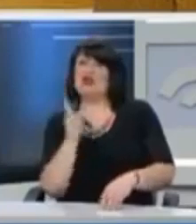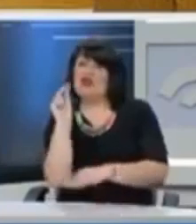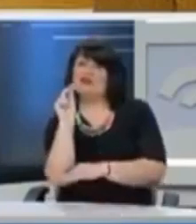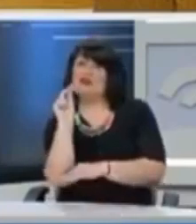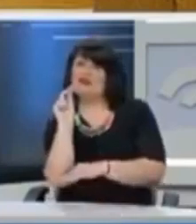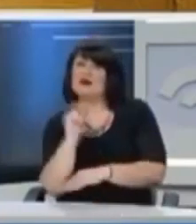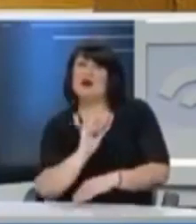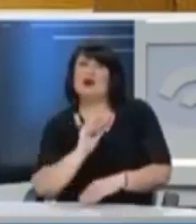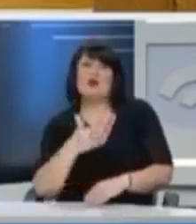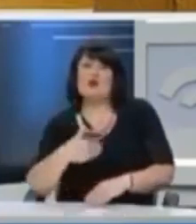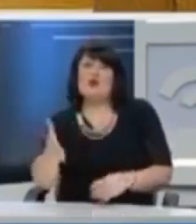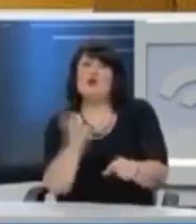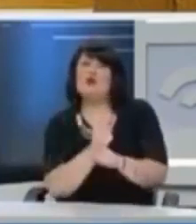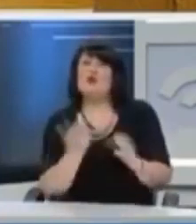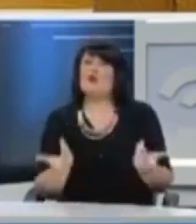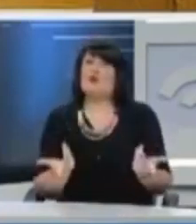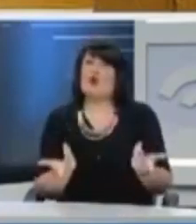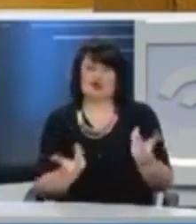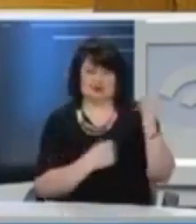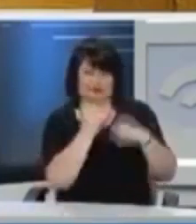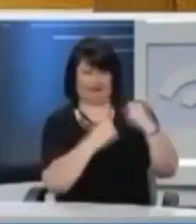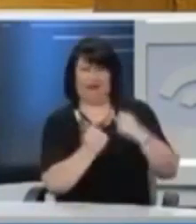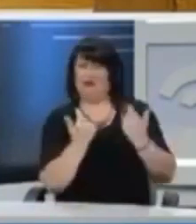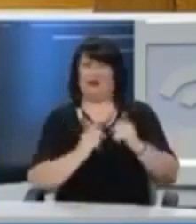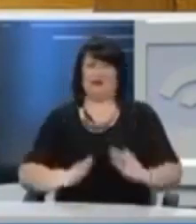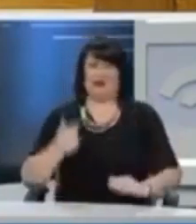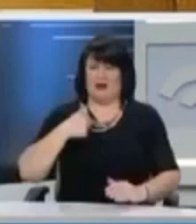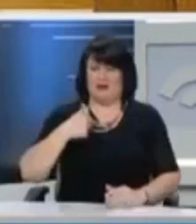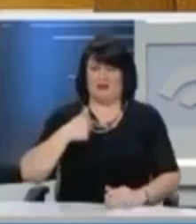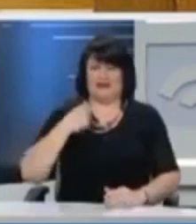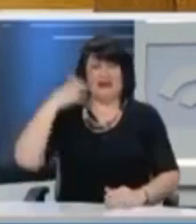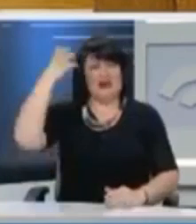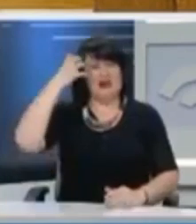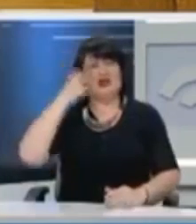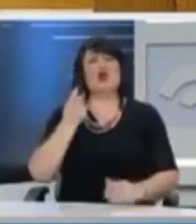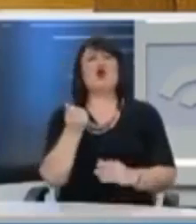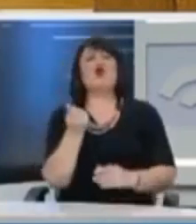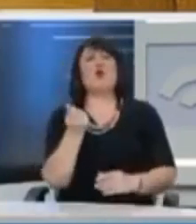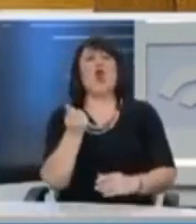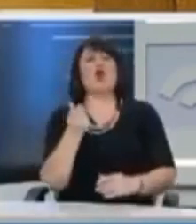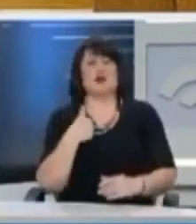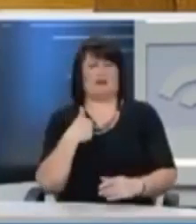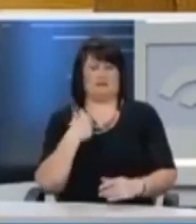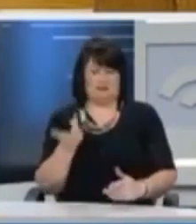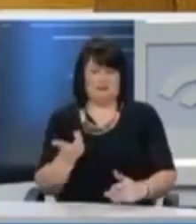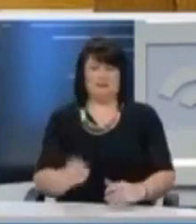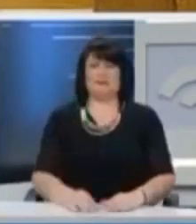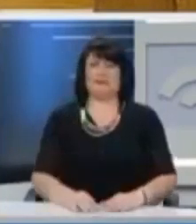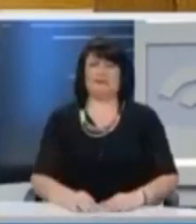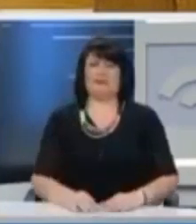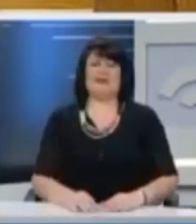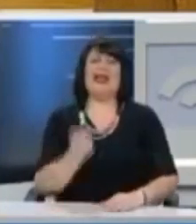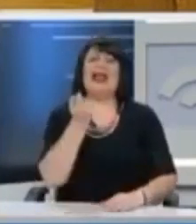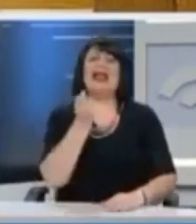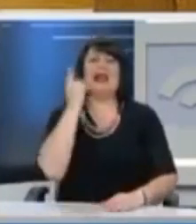Για να το πιάσετε, και εδώ δεν είναι θέμα διαφωνίας μεταξύ μας, γιατί ξέρετε, εμείς οι οικονομολόγοι, εμείς οι οικονομολόγοι, ξέρουμε